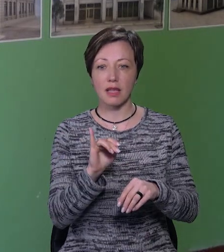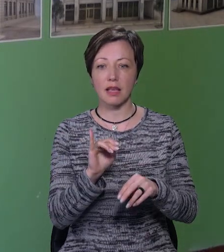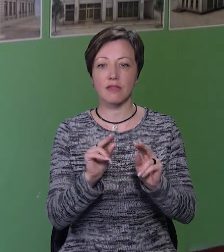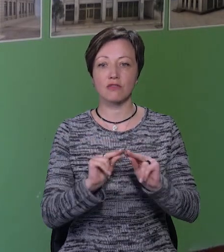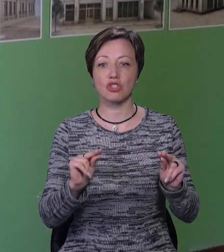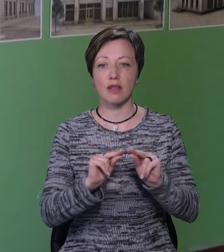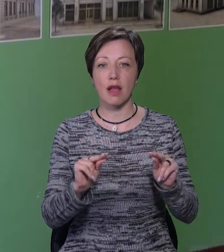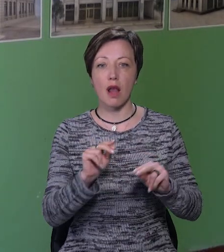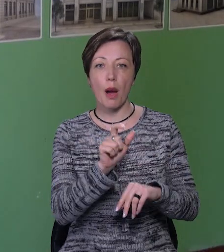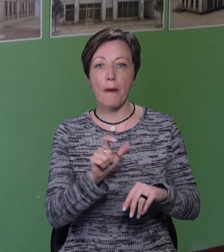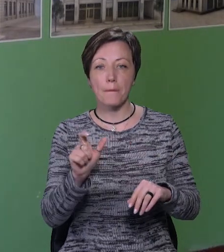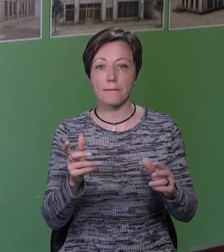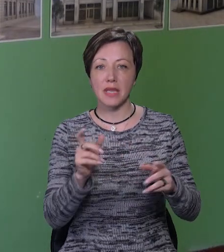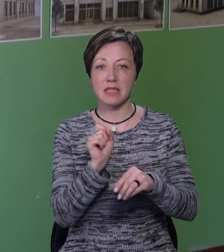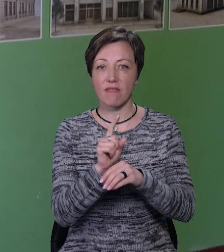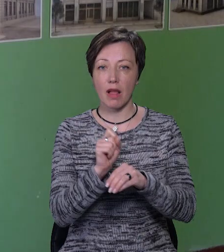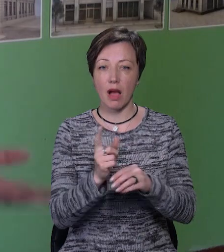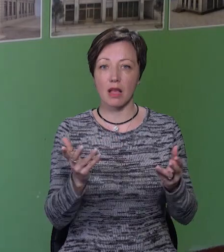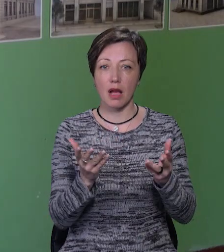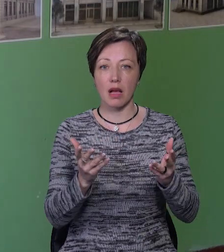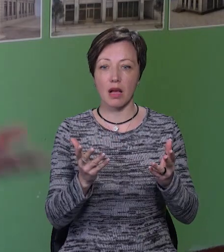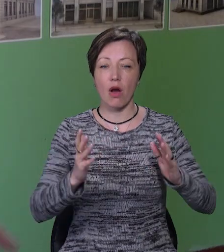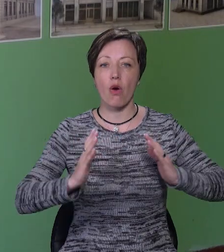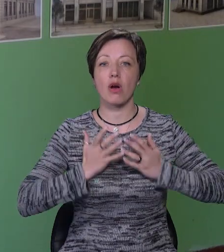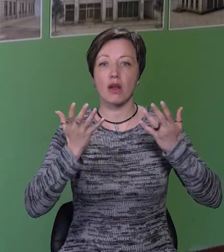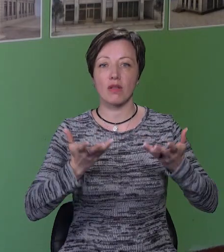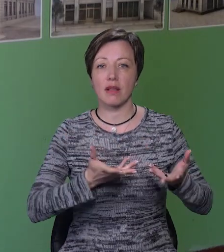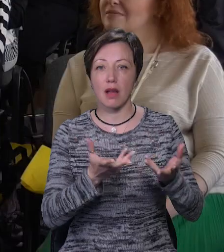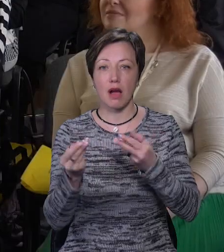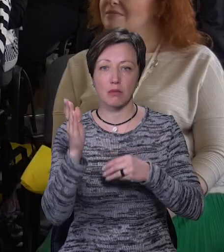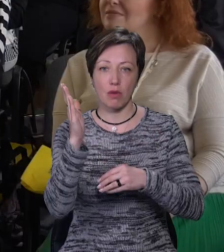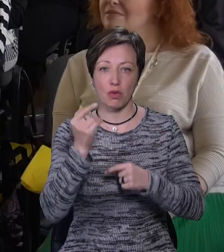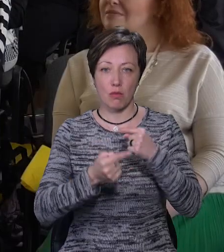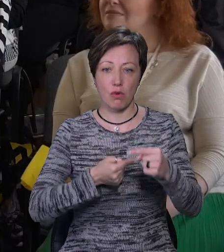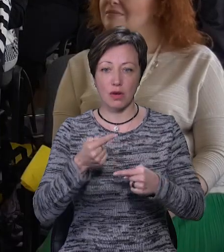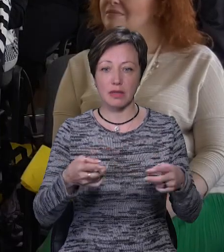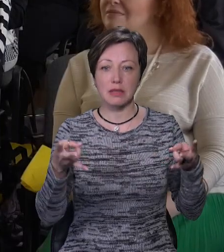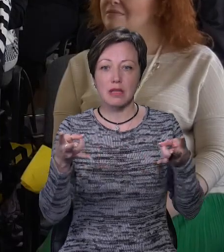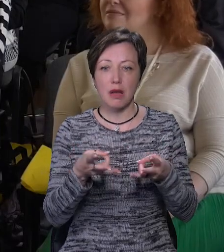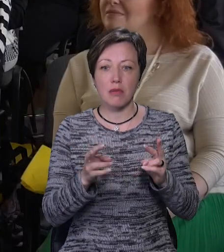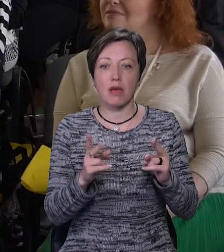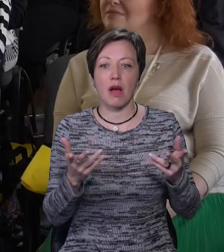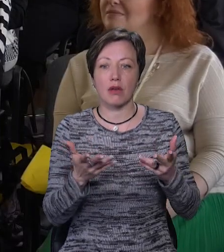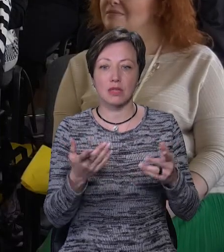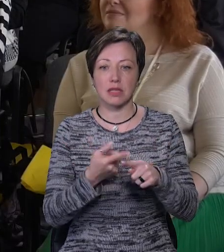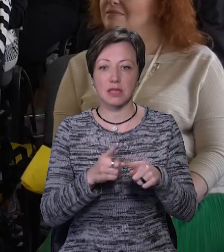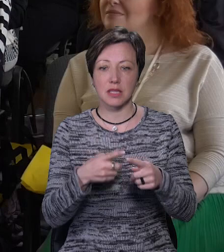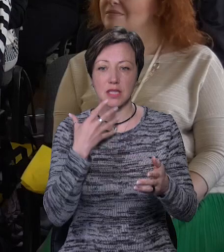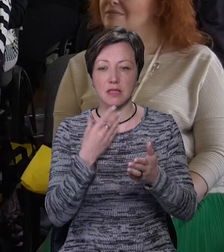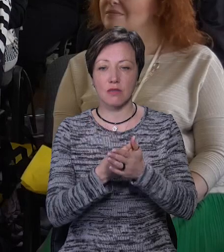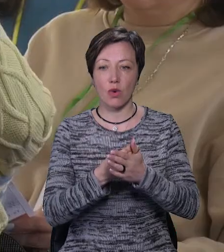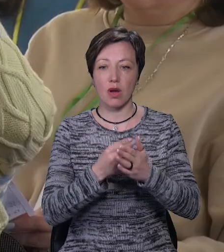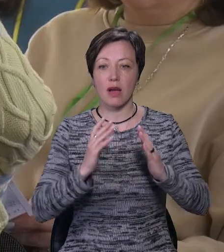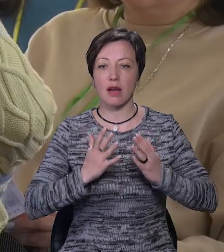вчителям, завдання яких – окрилювати і надихати майбутні покоління, треба якимось чином оці свої крила